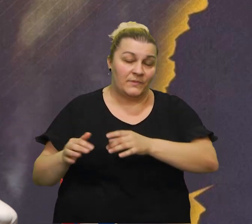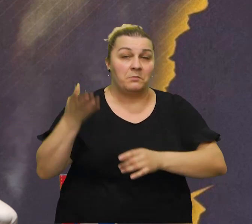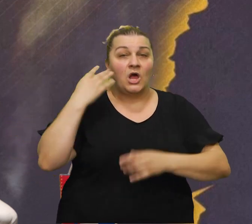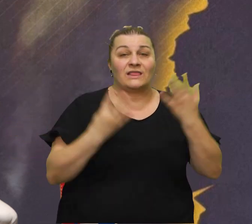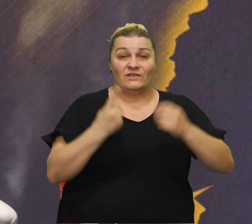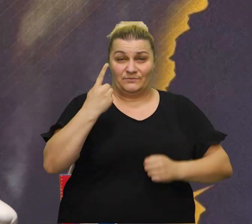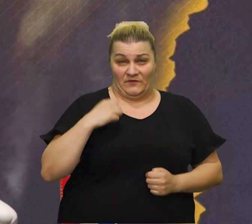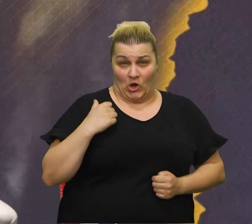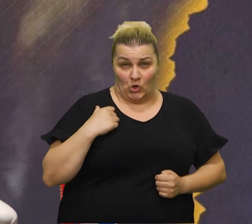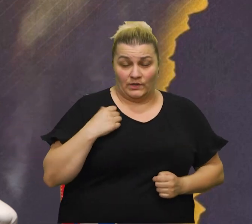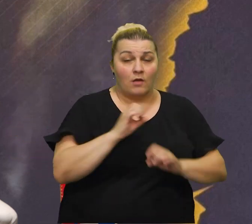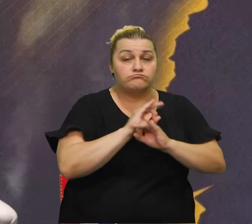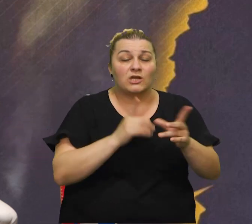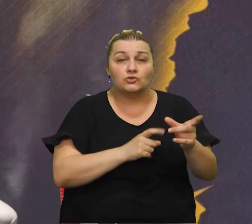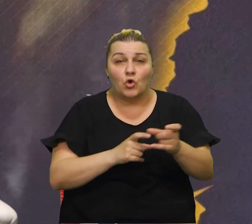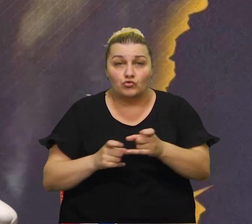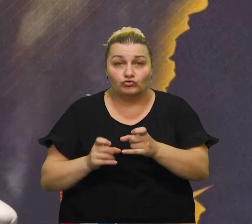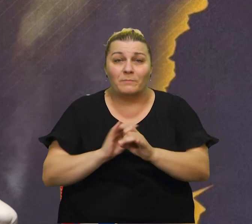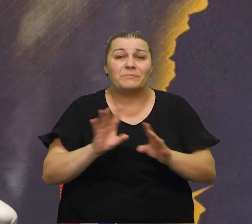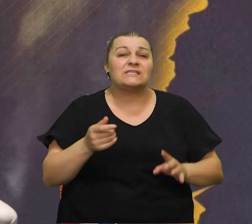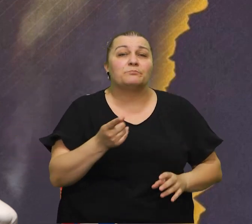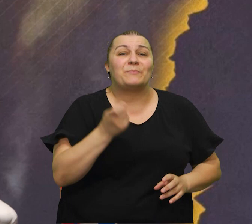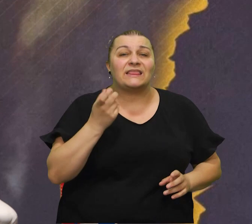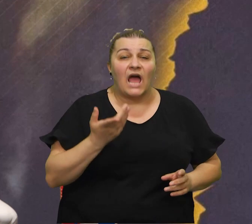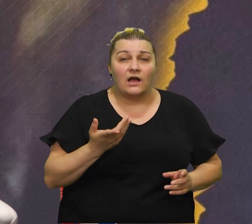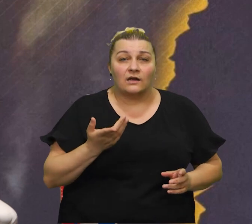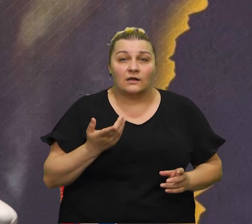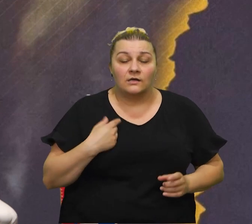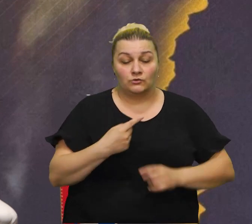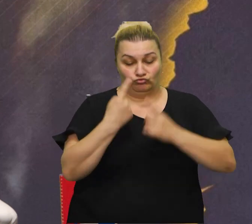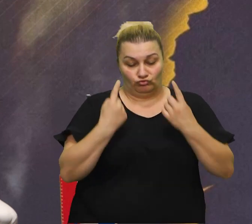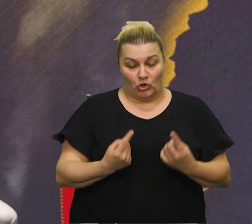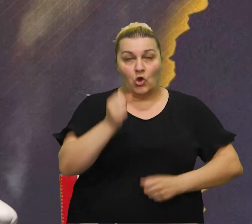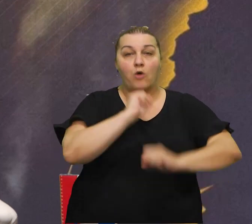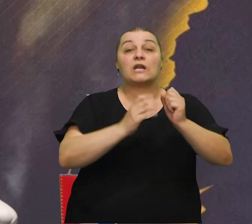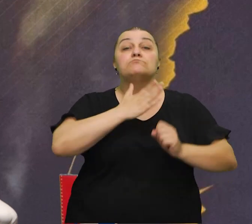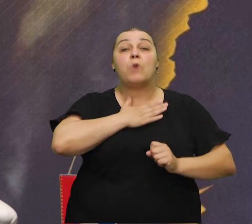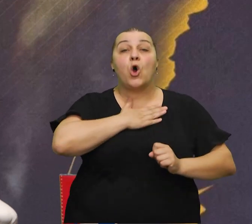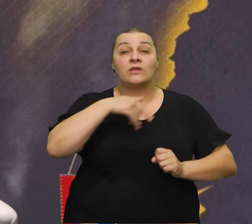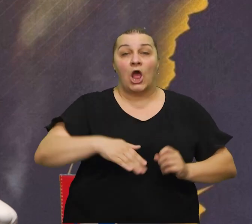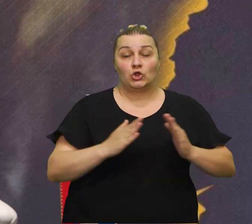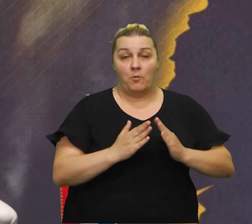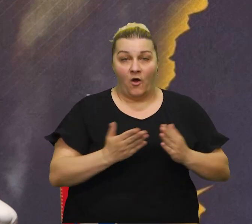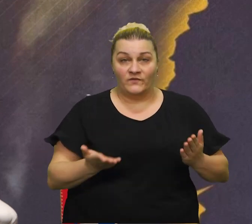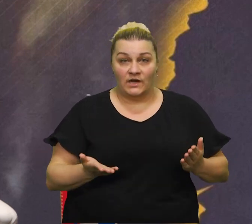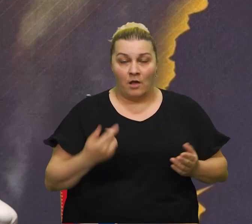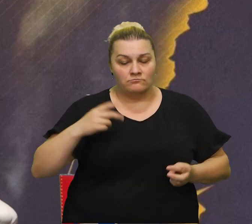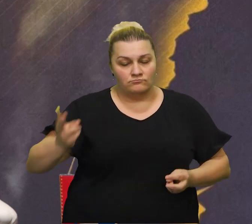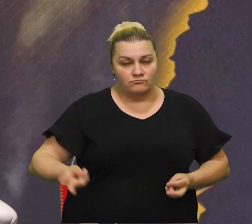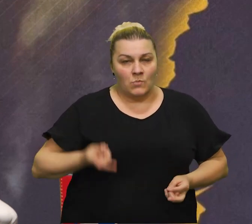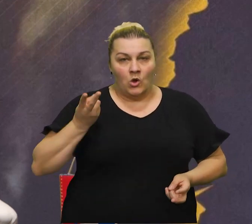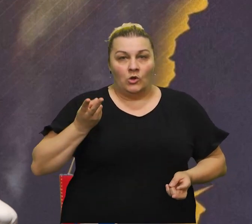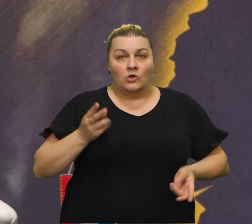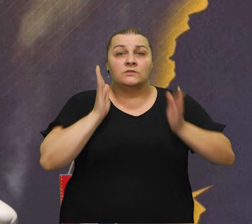bez oružja bez tako reći bez metka stao obrano svoje domovine on je ponosan on